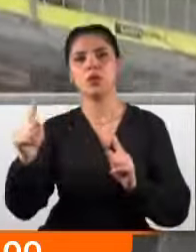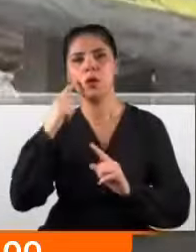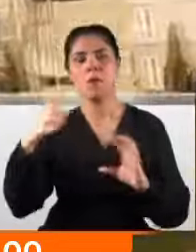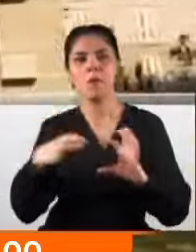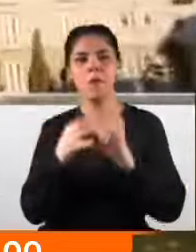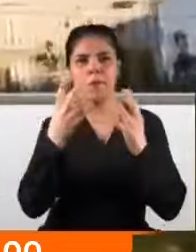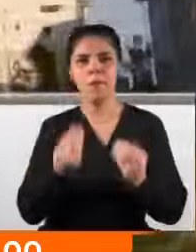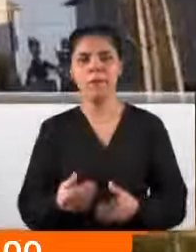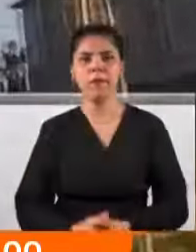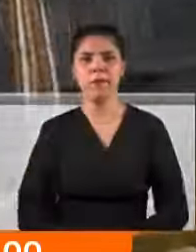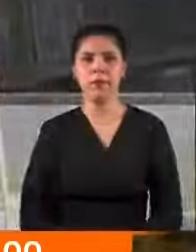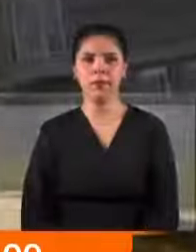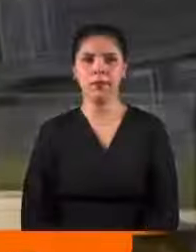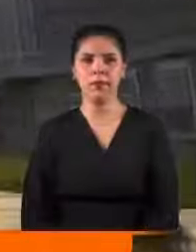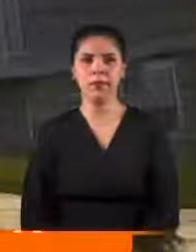yapılacak.